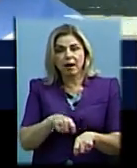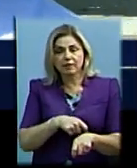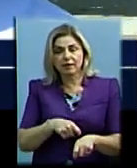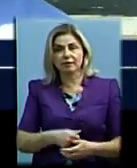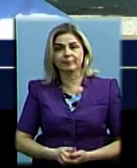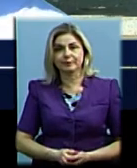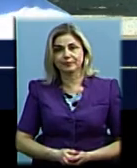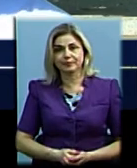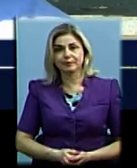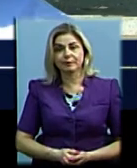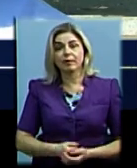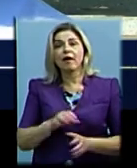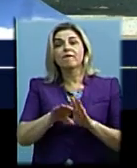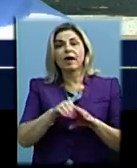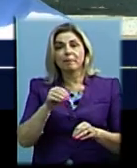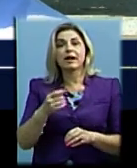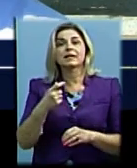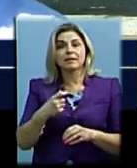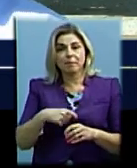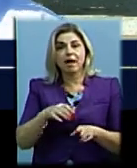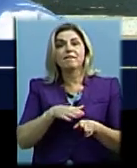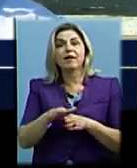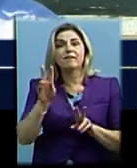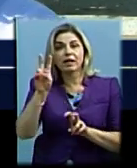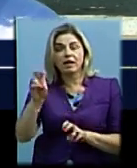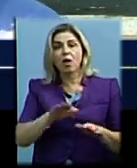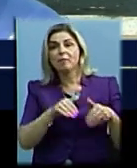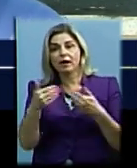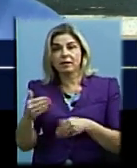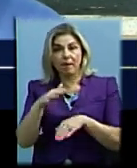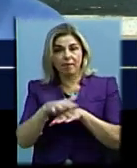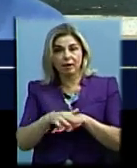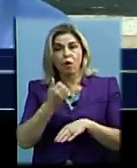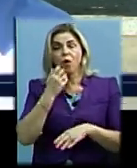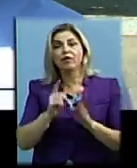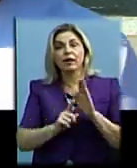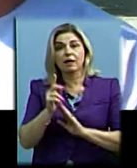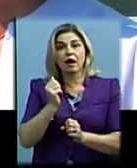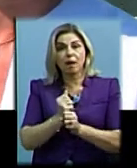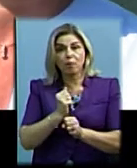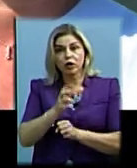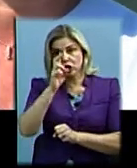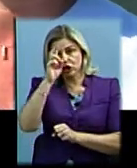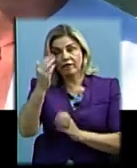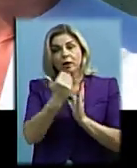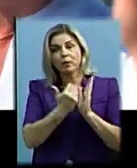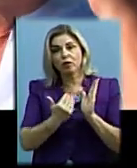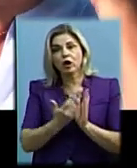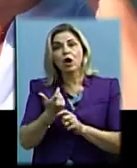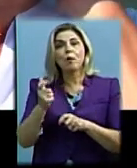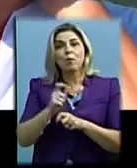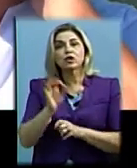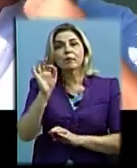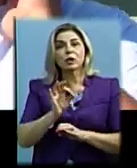Порахували витрату матеріалу, обрали собі підрядника, звернулися у банк. І ось коли запрацювала державна програма. Тому що більше всіх відсотків